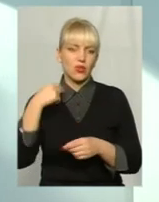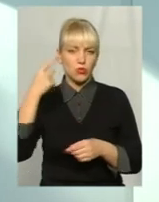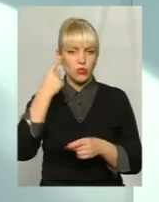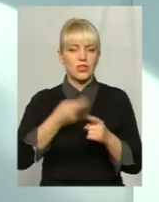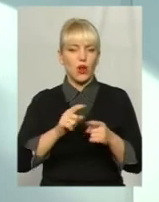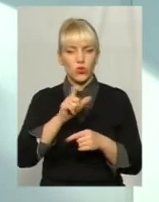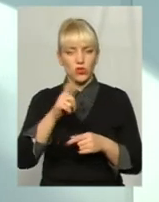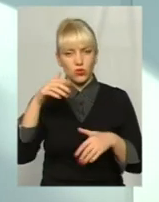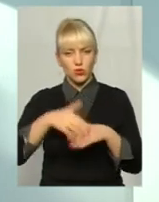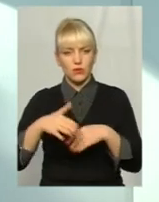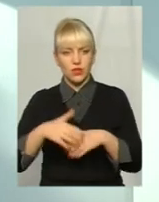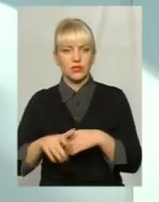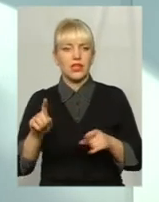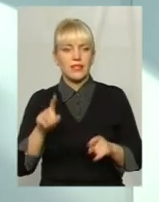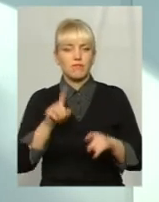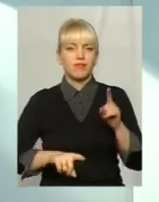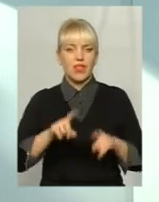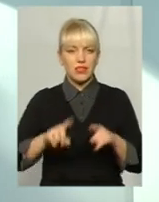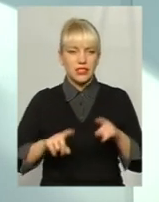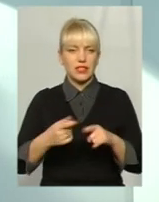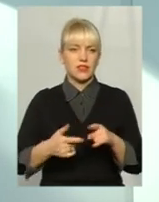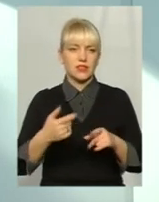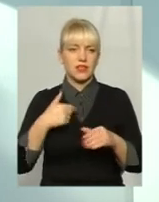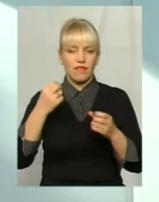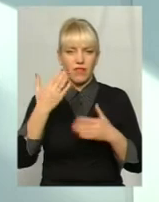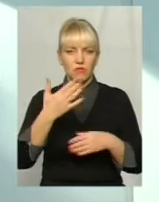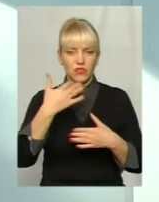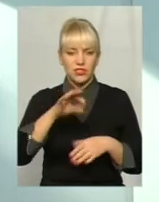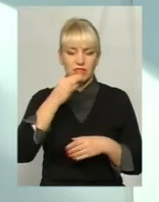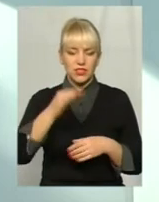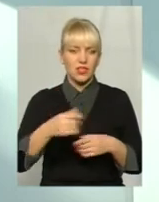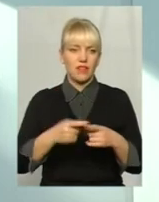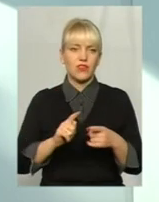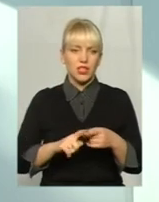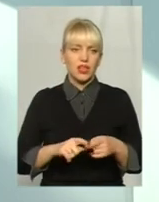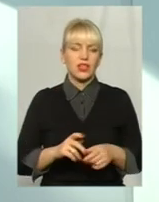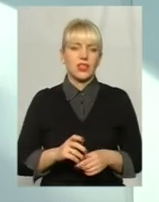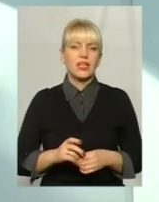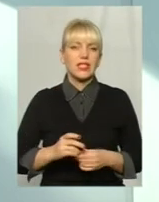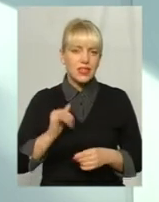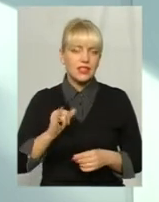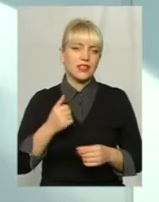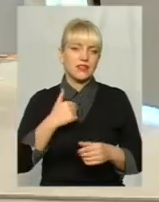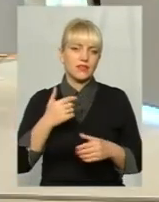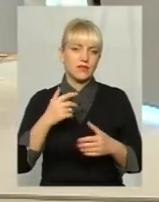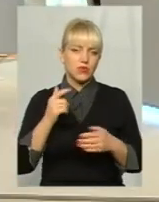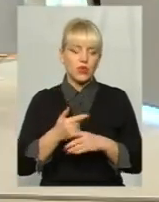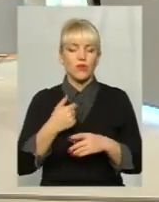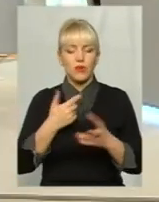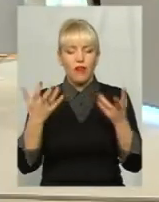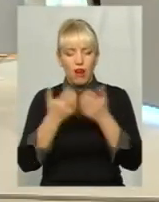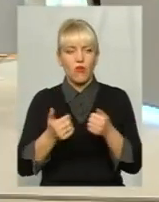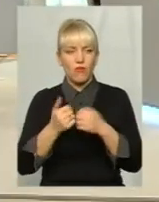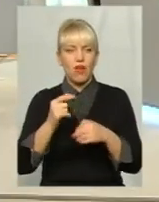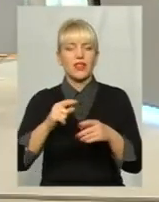розуміють, і деякі вже розуміють, я вже сказав, щось утеплили, і остальні. І зараз, знову ж таки, є... Тобто, рахували, економія